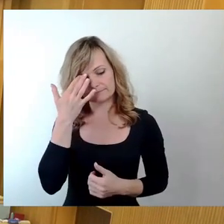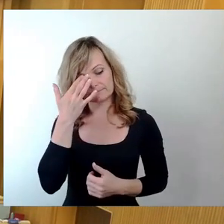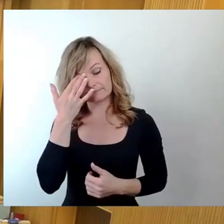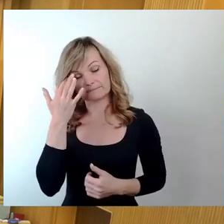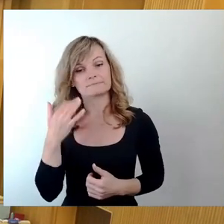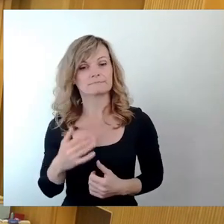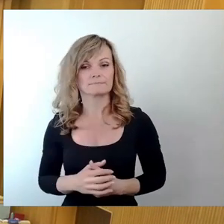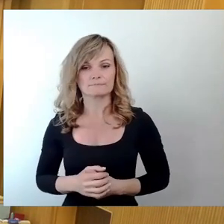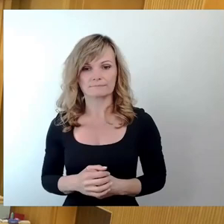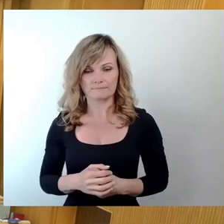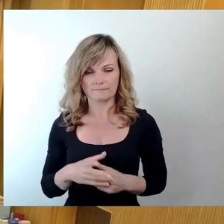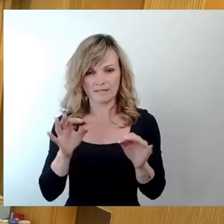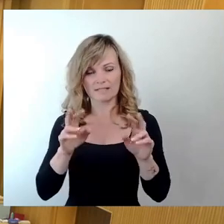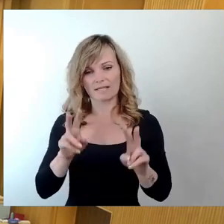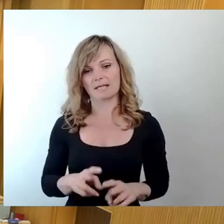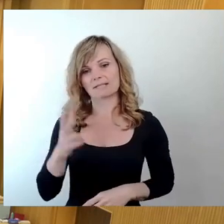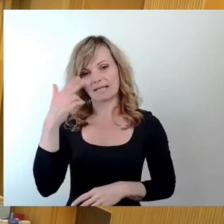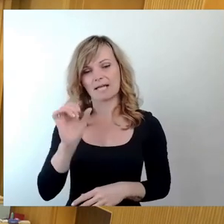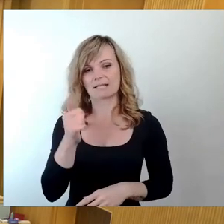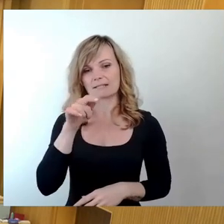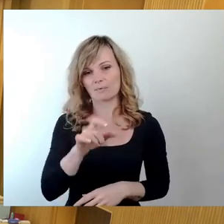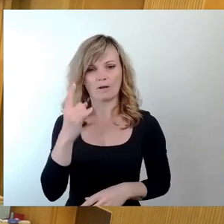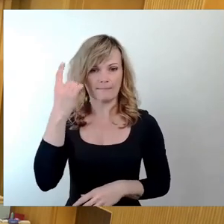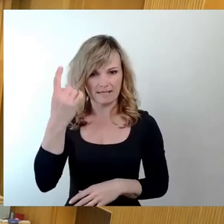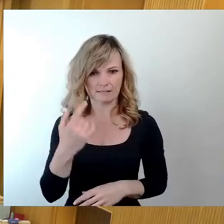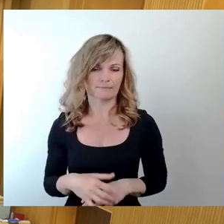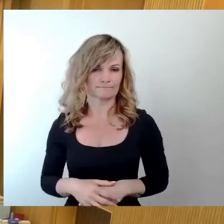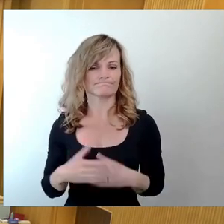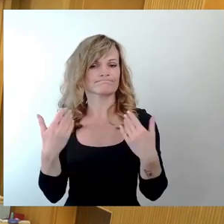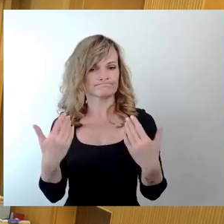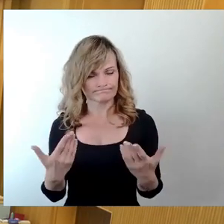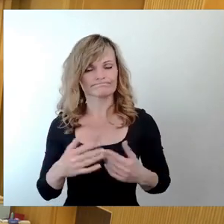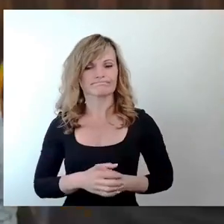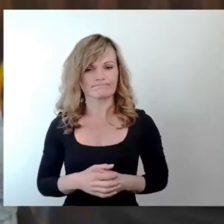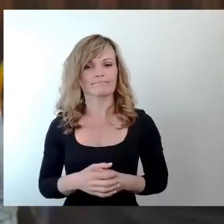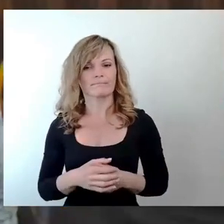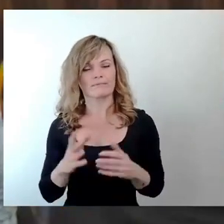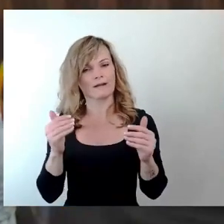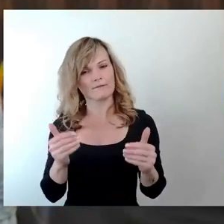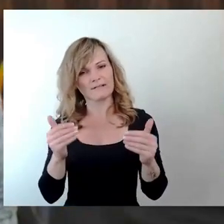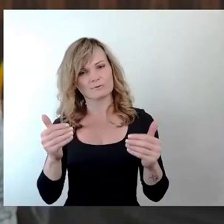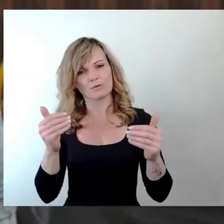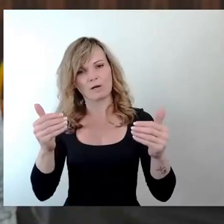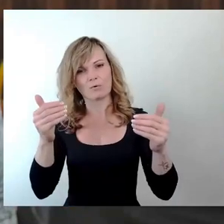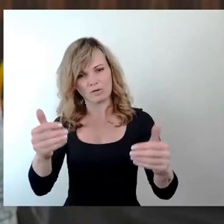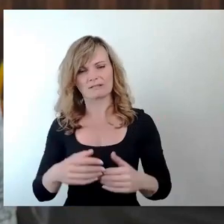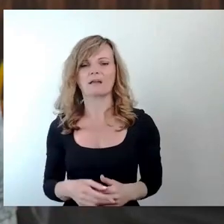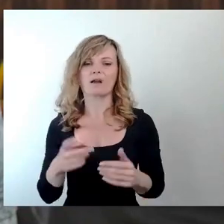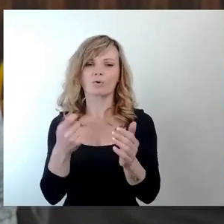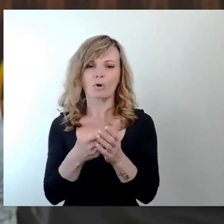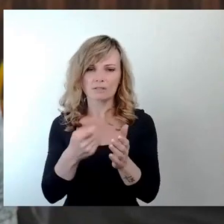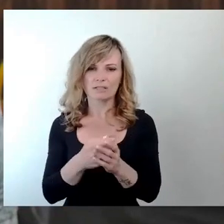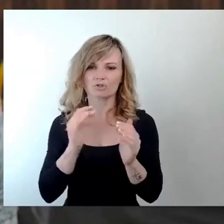Sehr geehrter Herr erster Bürgermeister, nach wie vor kommt es zu erheblichen Verzögerungen und Kostensteigerungen im Schulbau.